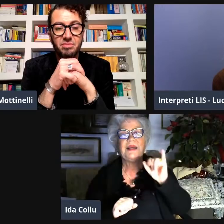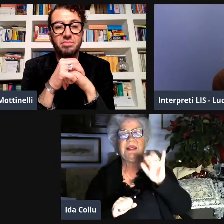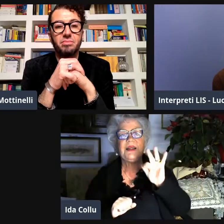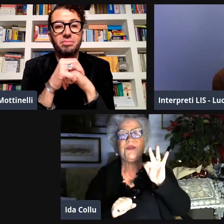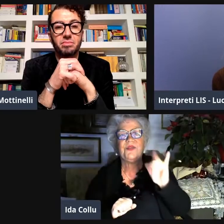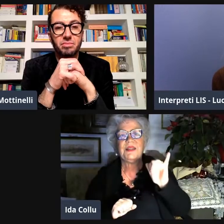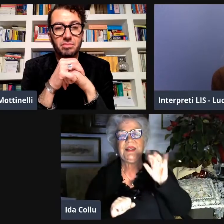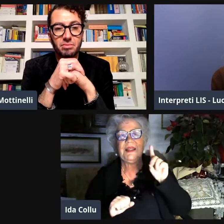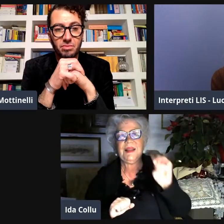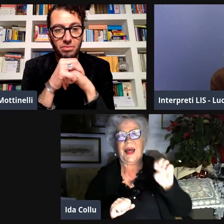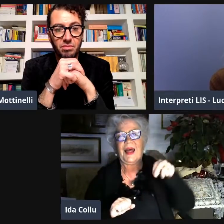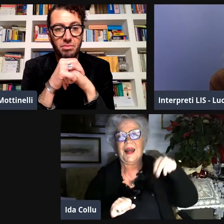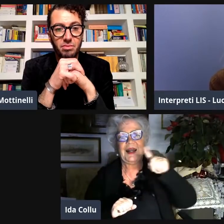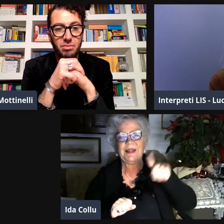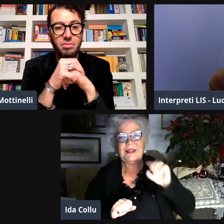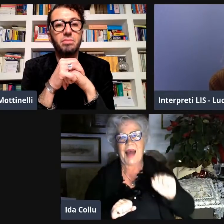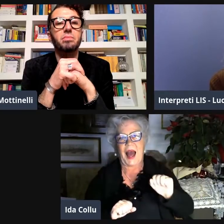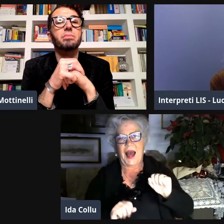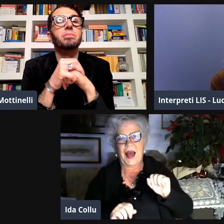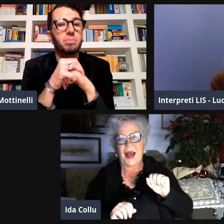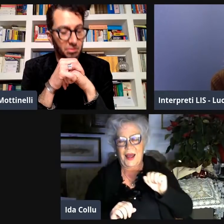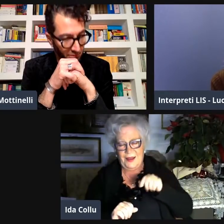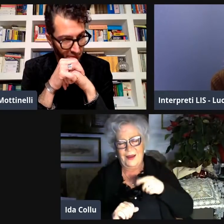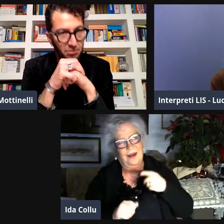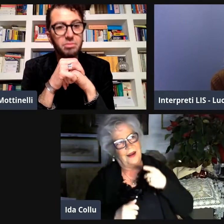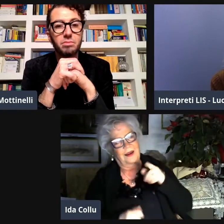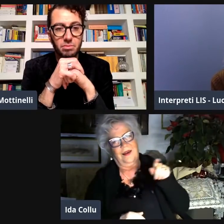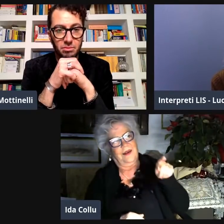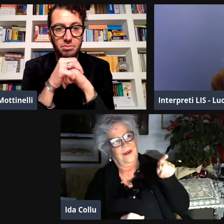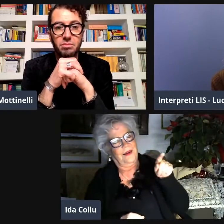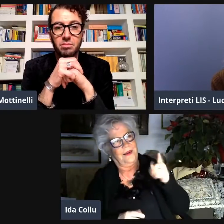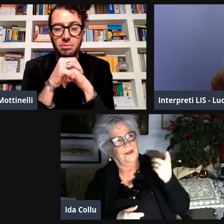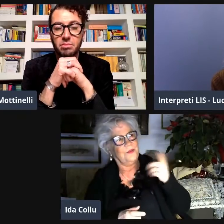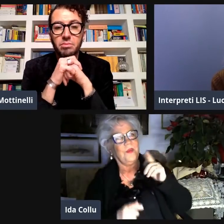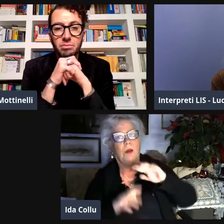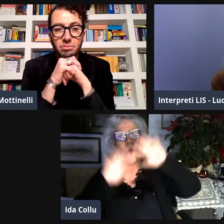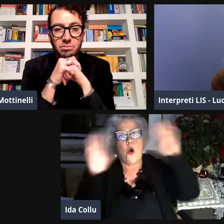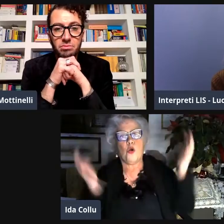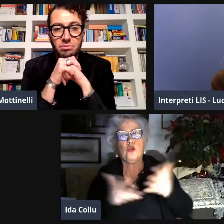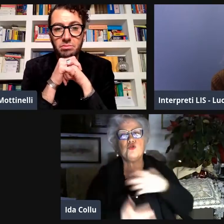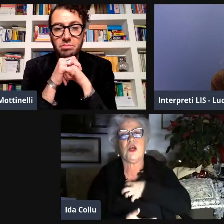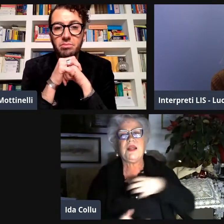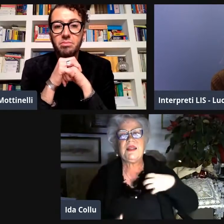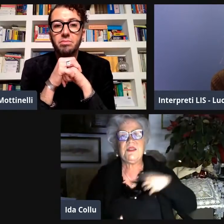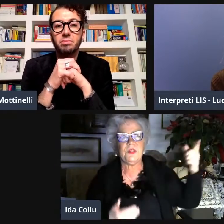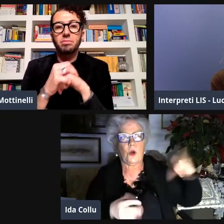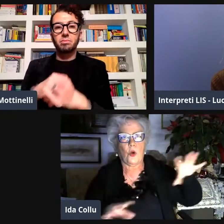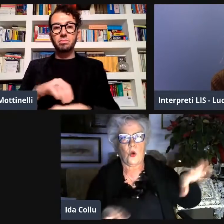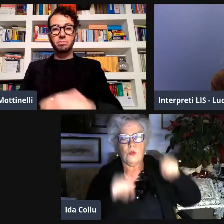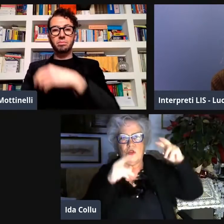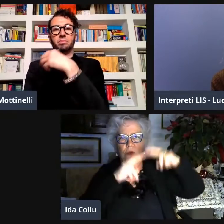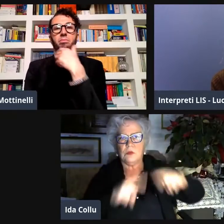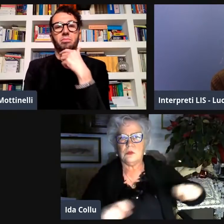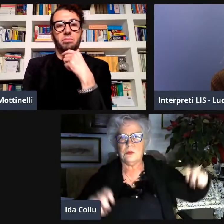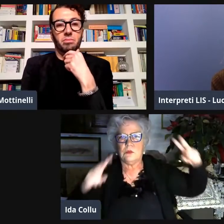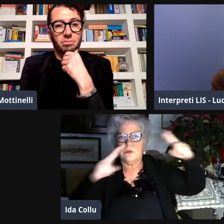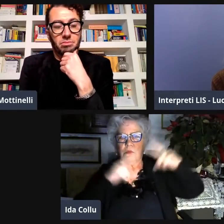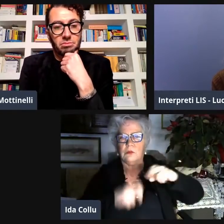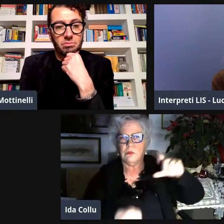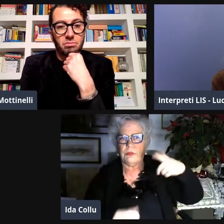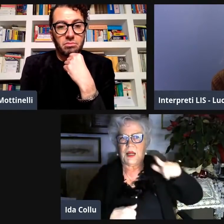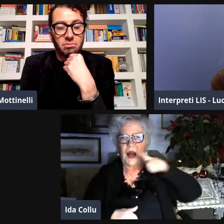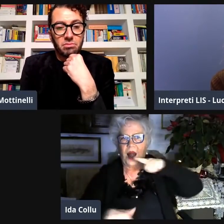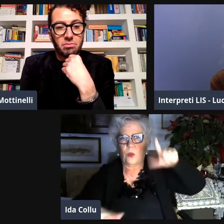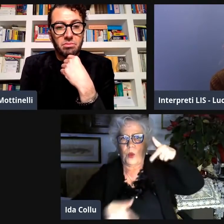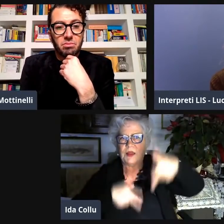che ci fossero diciamo ci fosse diffidenza nei confronti da parte del